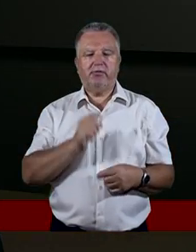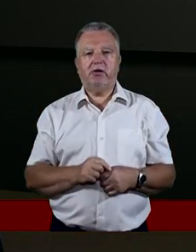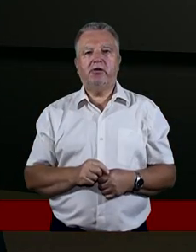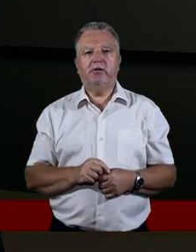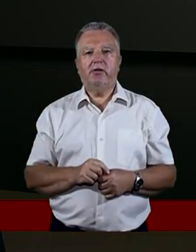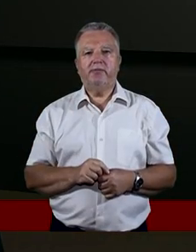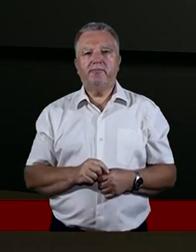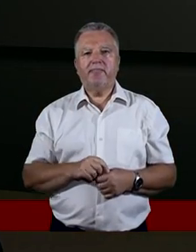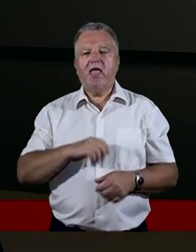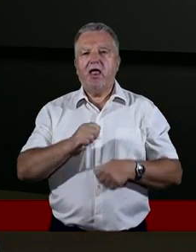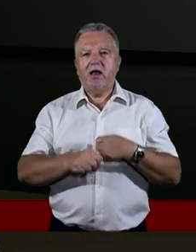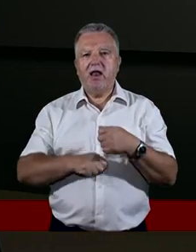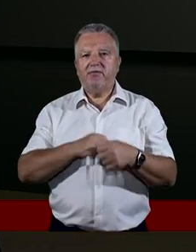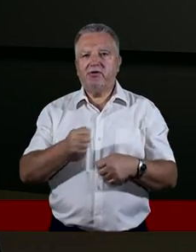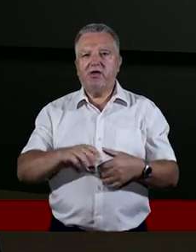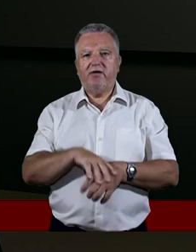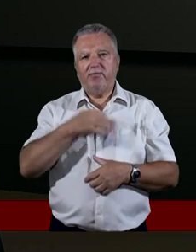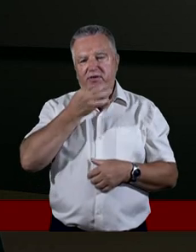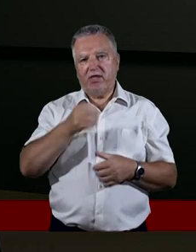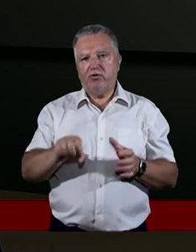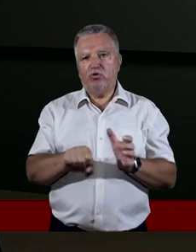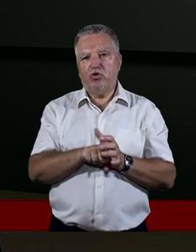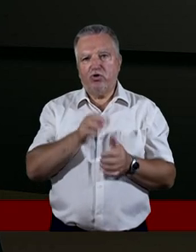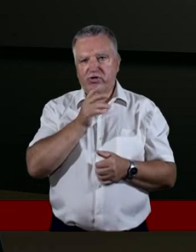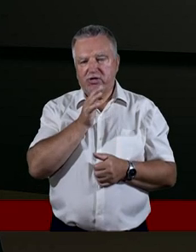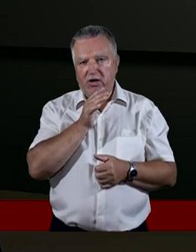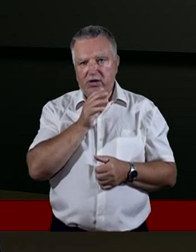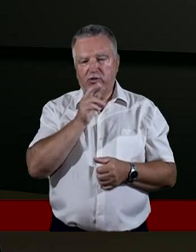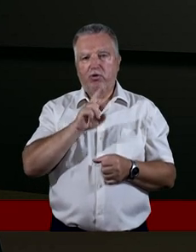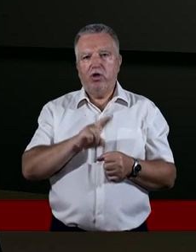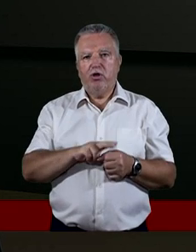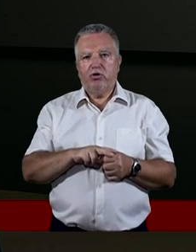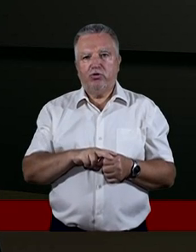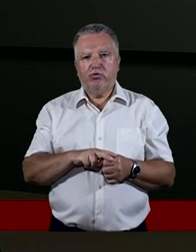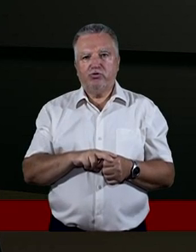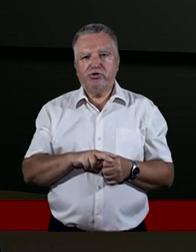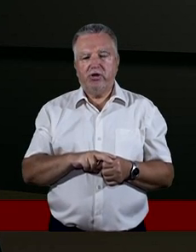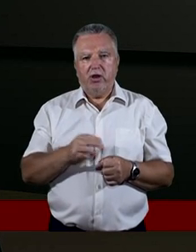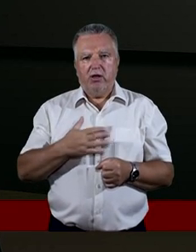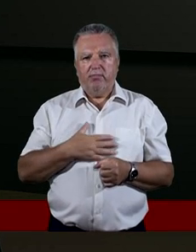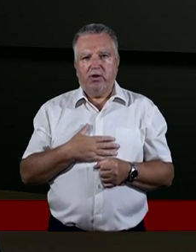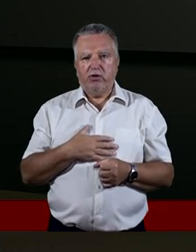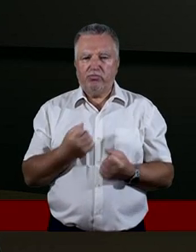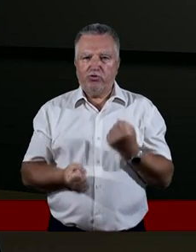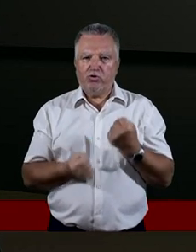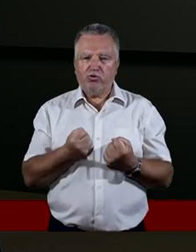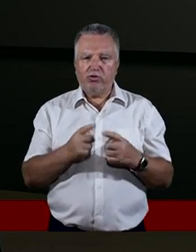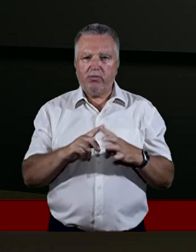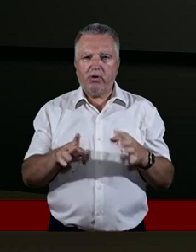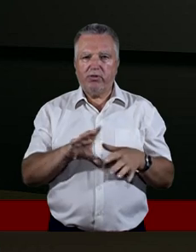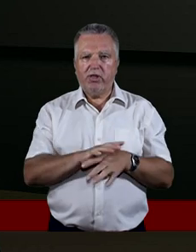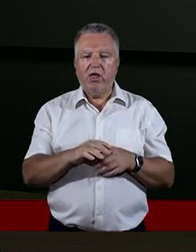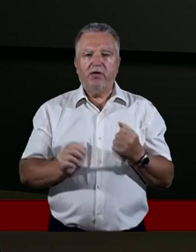Nawiązałem w tym moim pytaniu do Izraelitów, którzy przeżywają trudny moment. W zasadzie w Jerozolimie